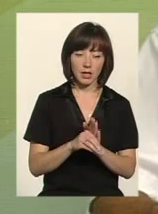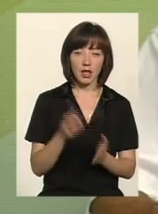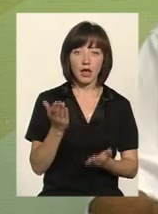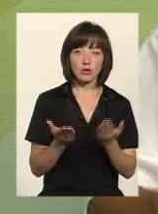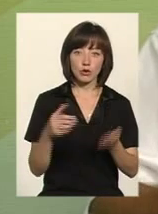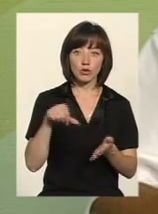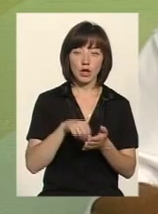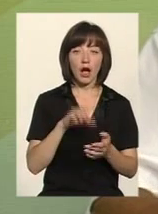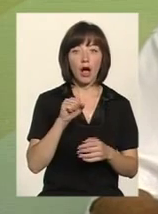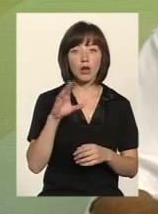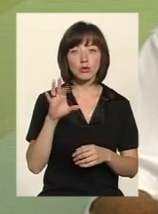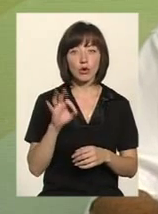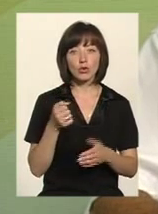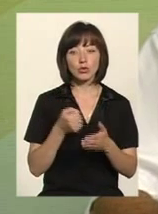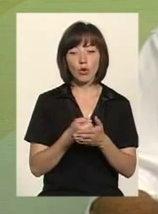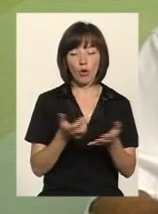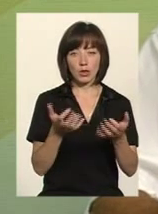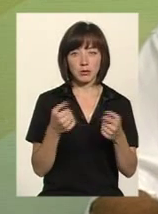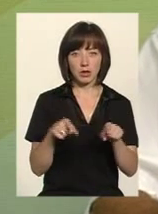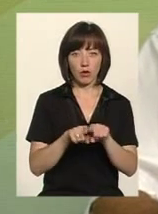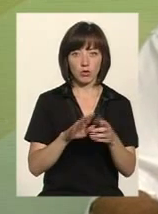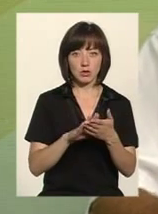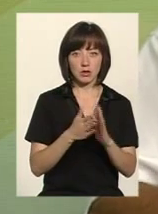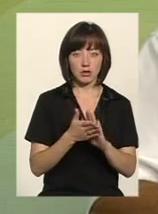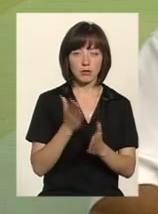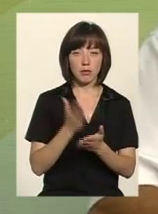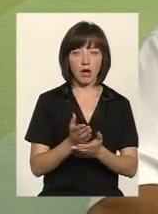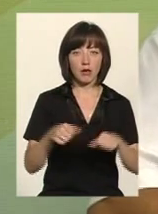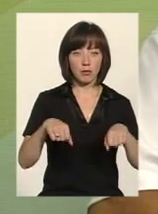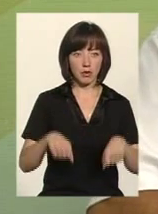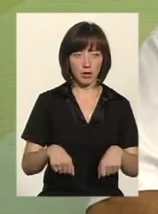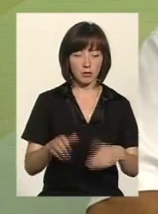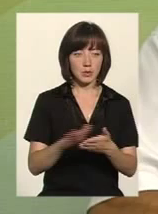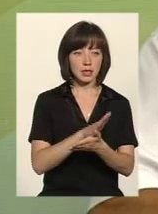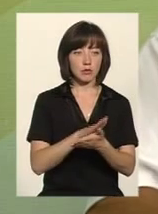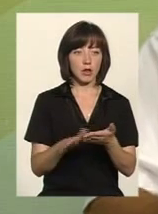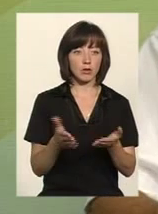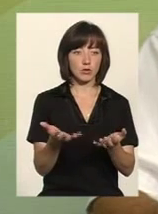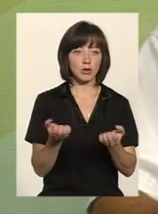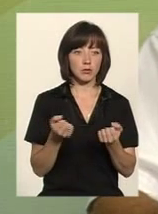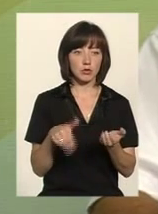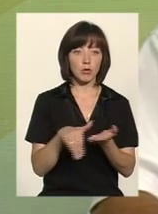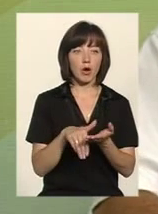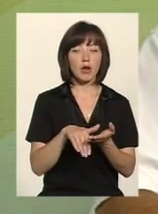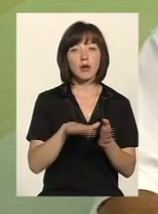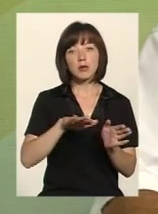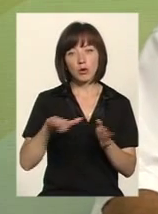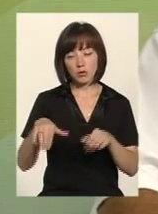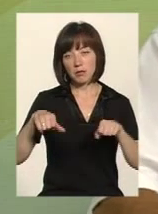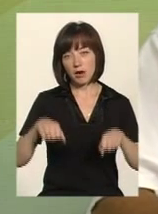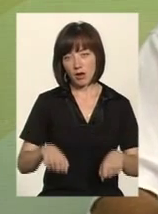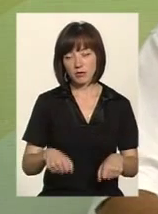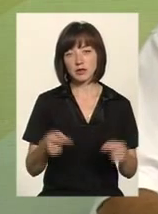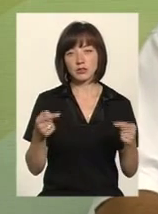якщо він учасник АТО, до отримання такого статусу. Вона має право безоплатного праводопового. Після отримання такого права,